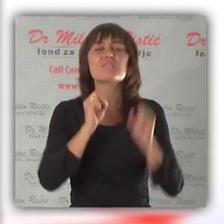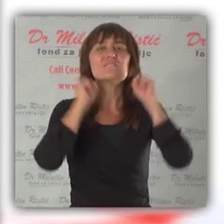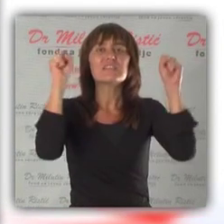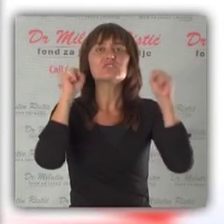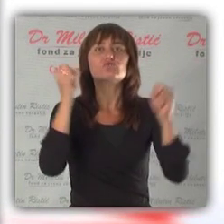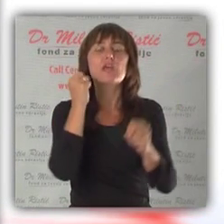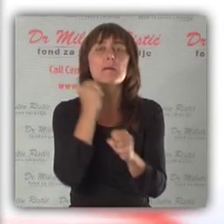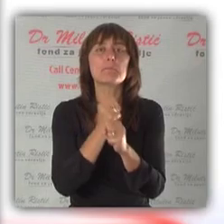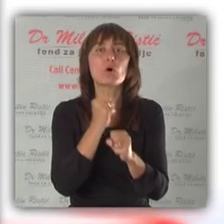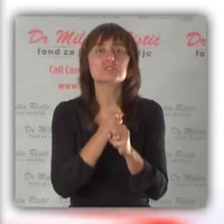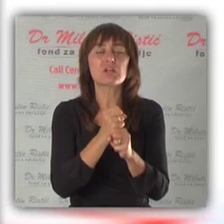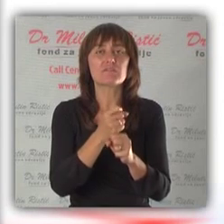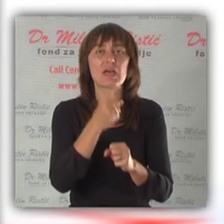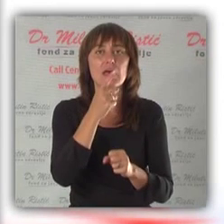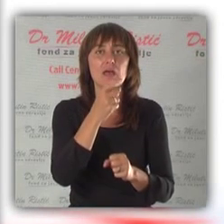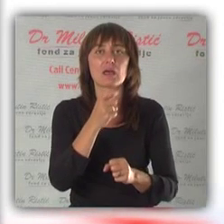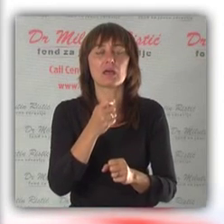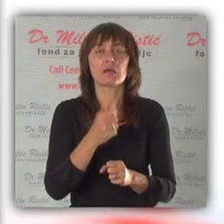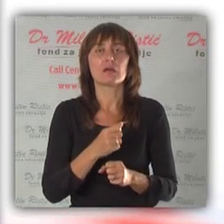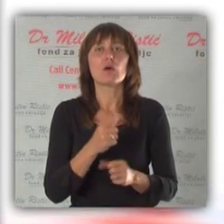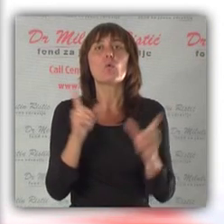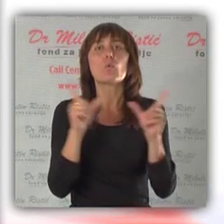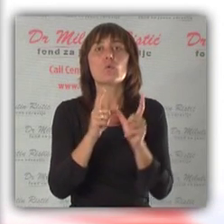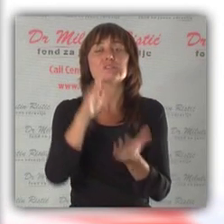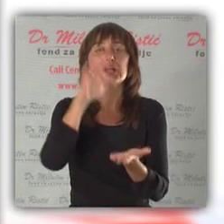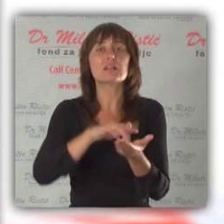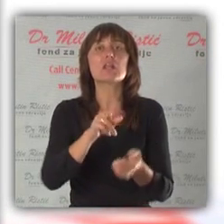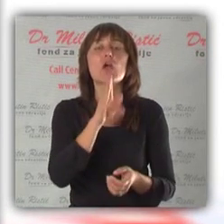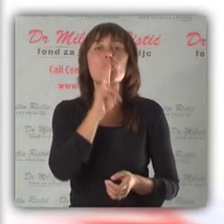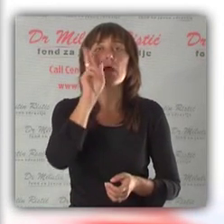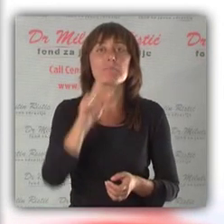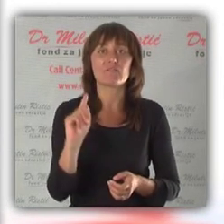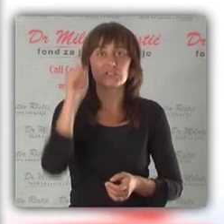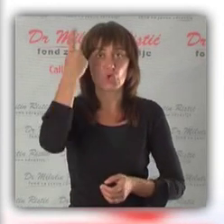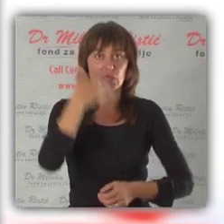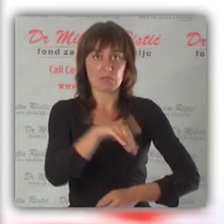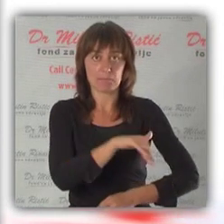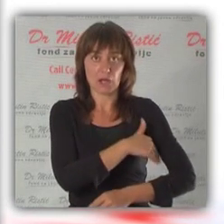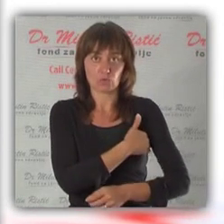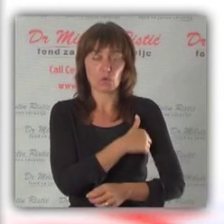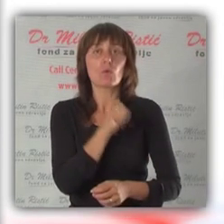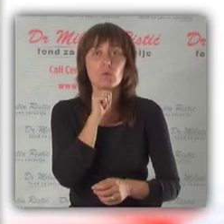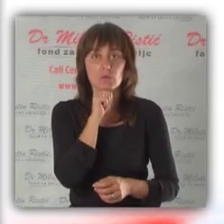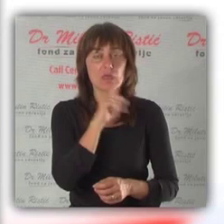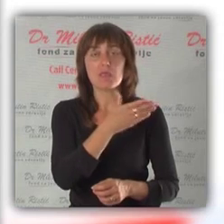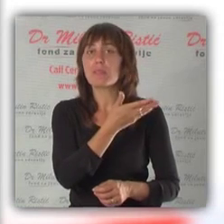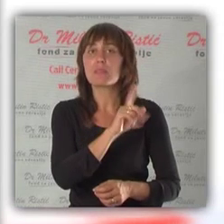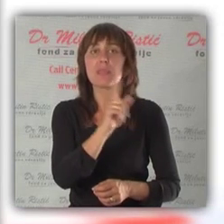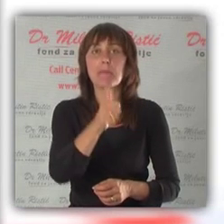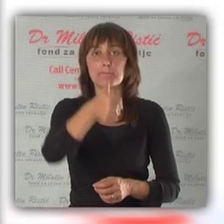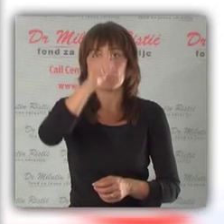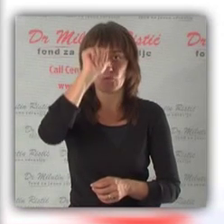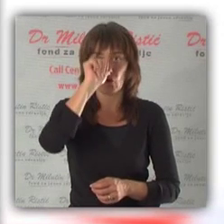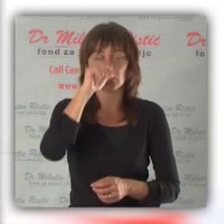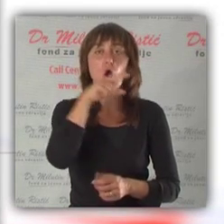osoba koja rade neke fizičke, fizički zahtevne poslove u sredini koja ima visoku temperaturu